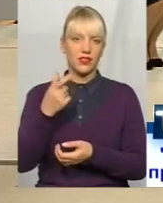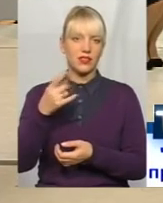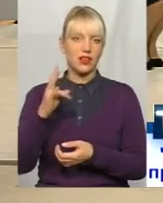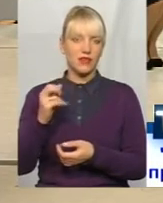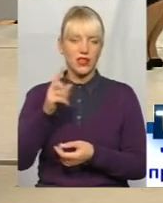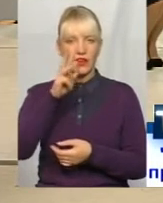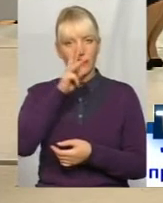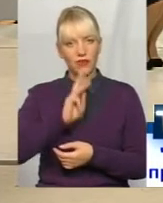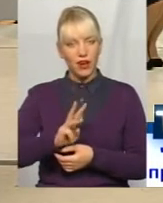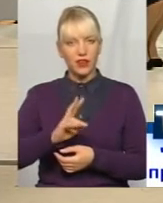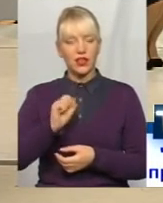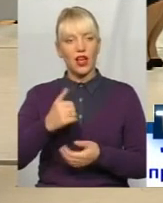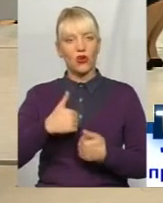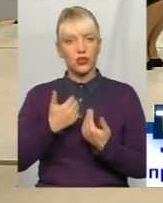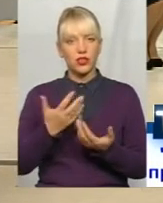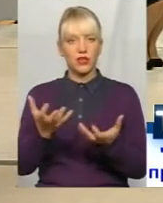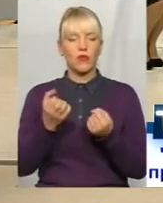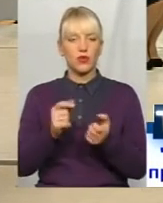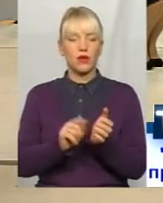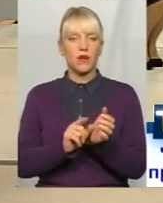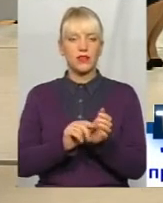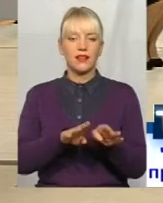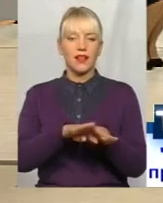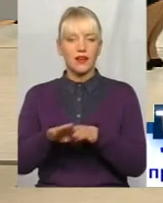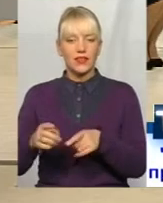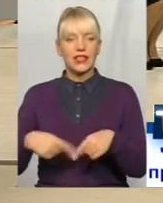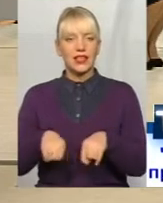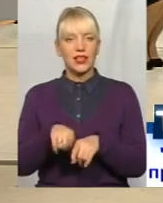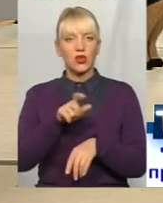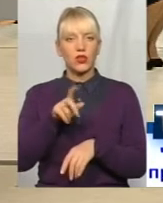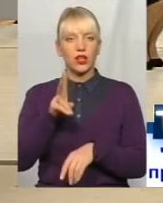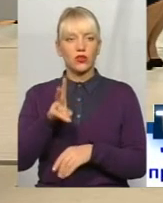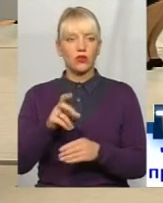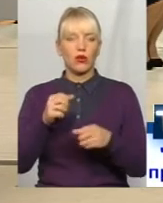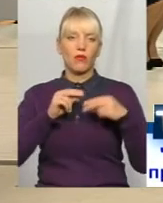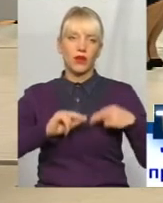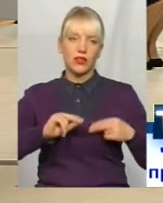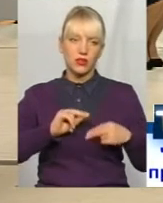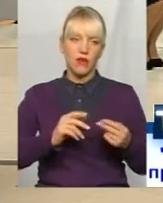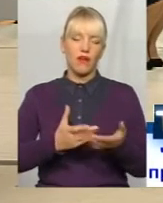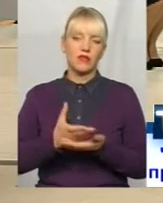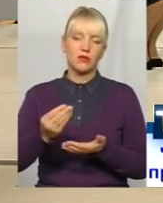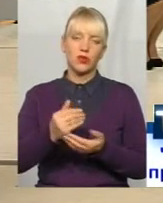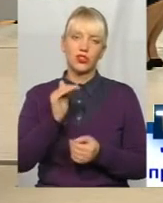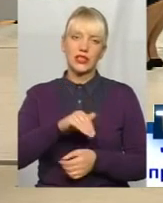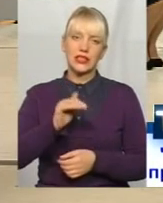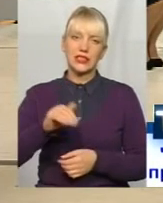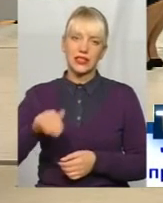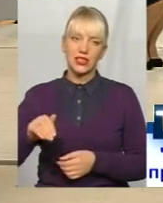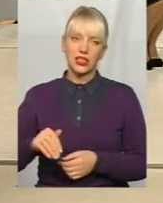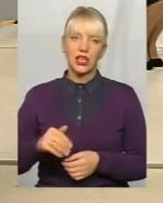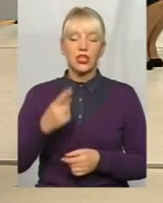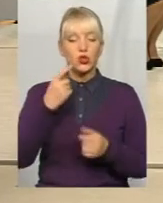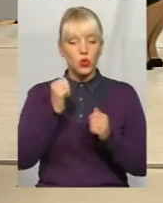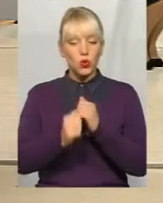А потяг получати пенсію на рівні тих людей, які працювали і сплачували в тисячі кожен місяць, 200 гривень.